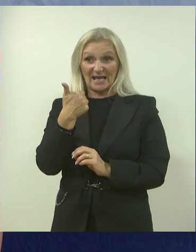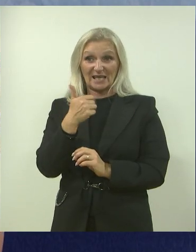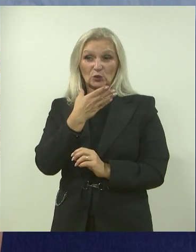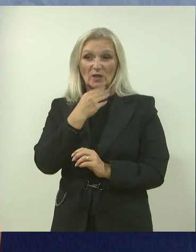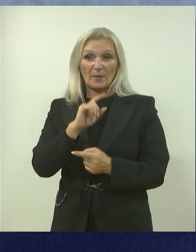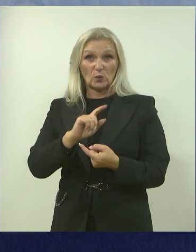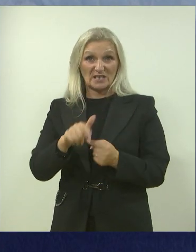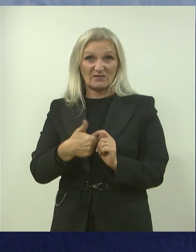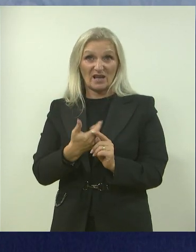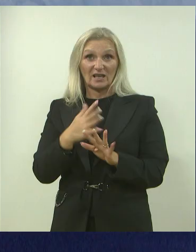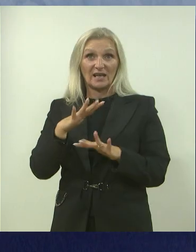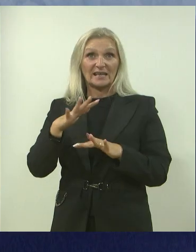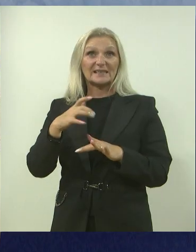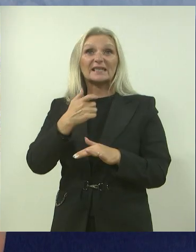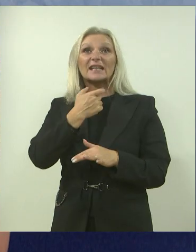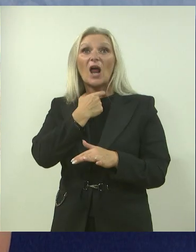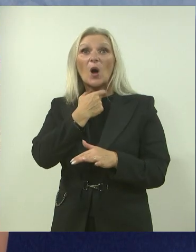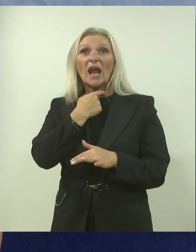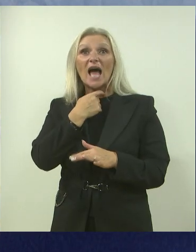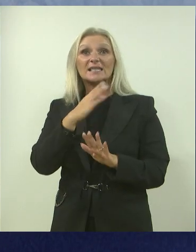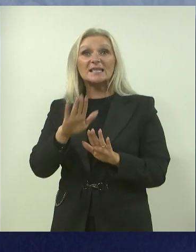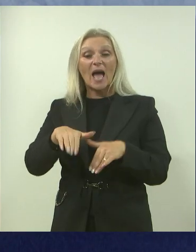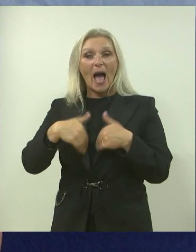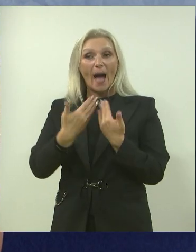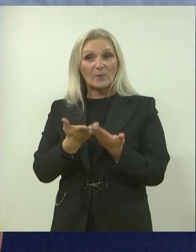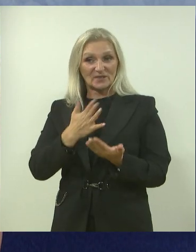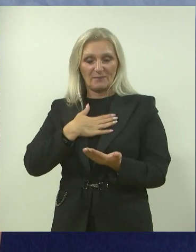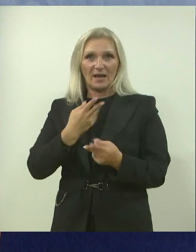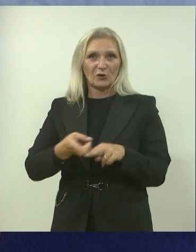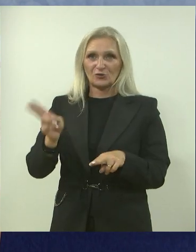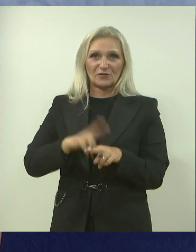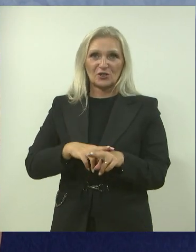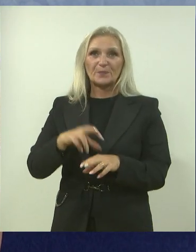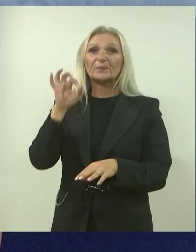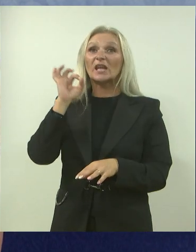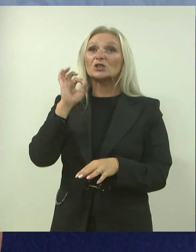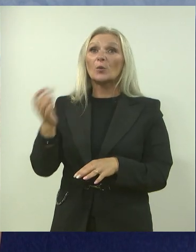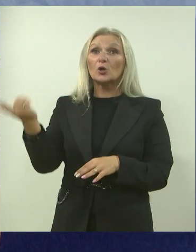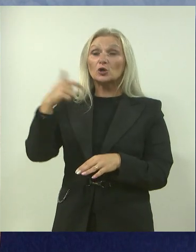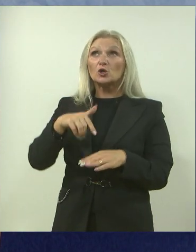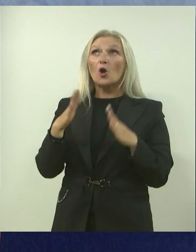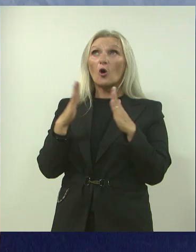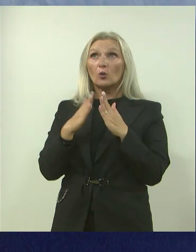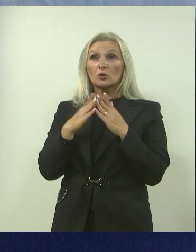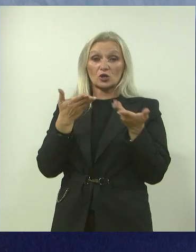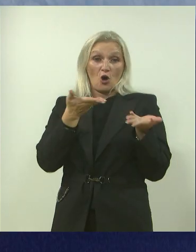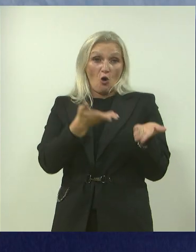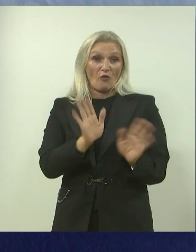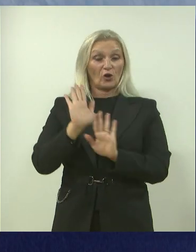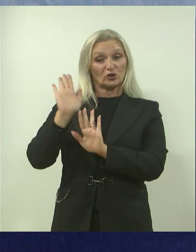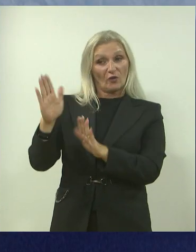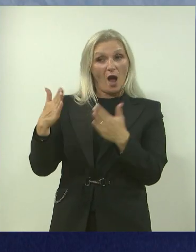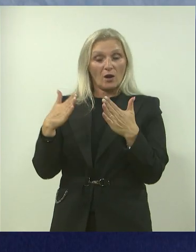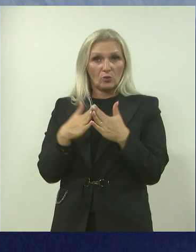koju drtao je glas, a meni još više poslije, njezine reči je rekla, je dobrodošao kući, ovo je tvoja kuća. i sad,